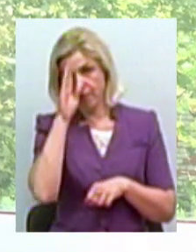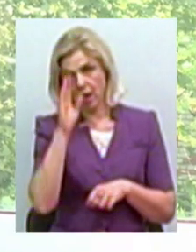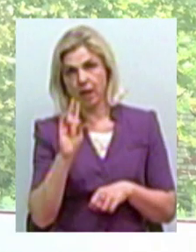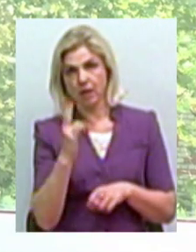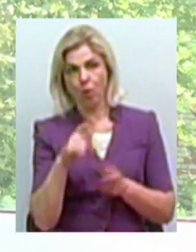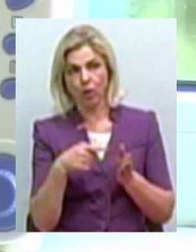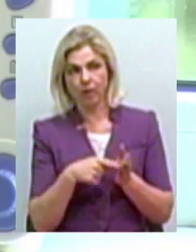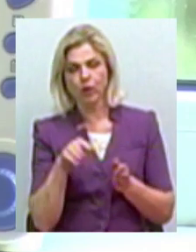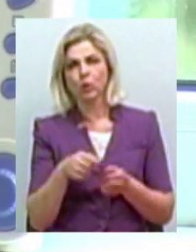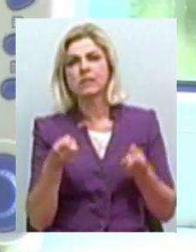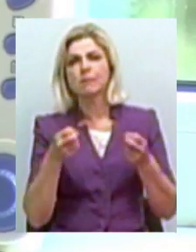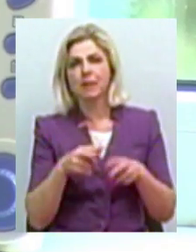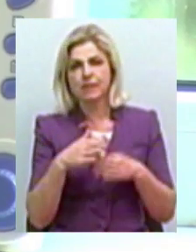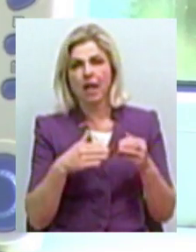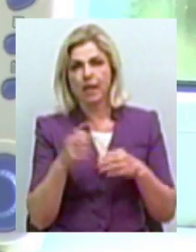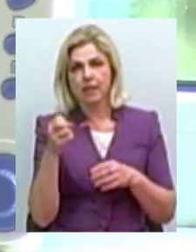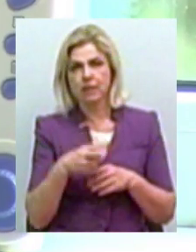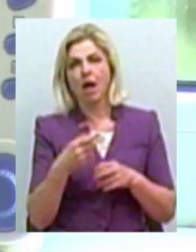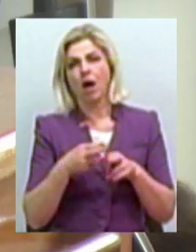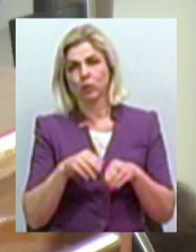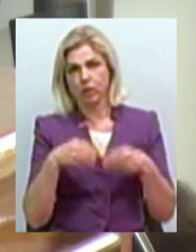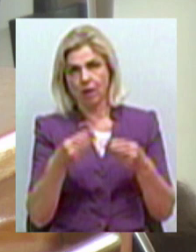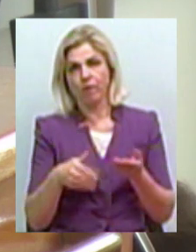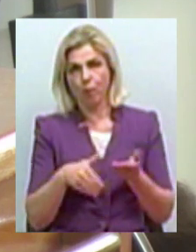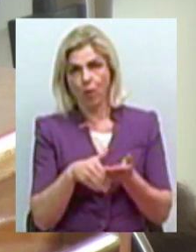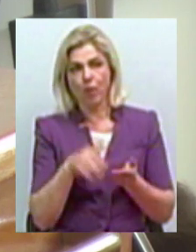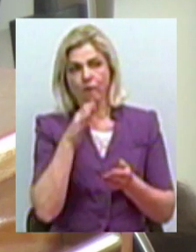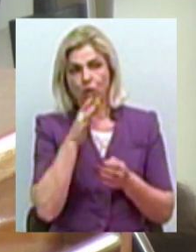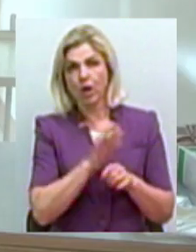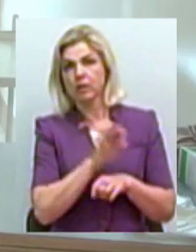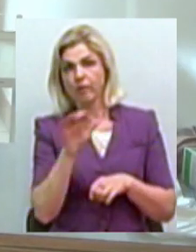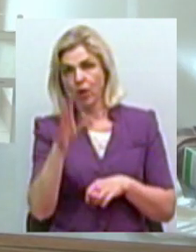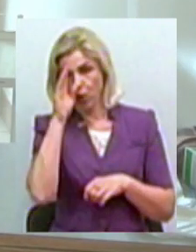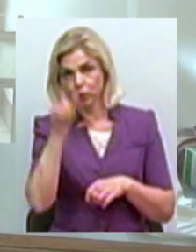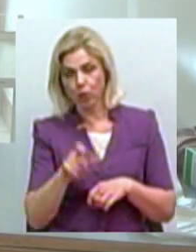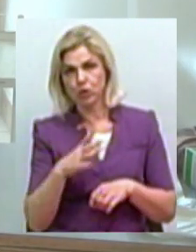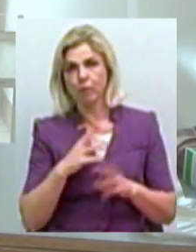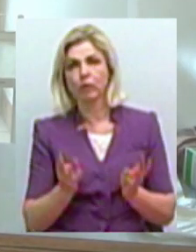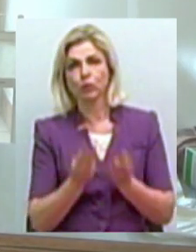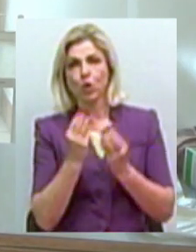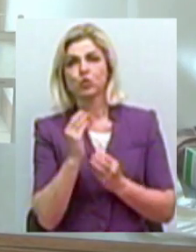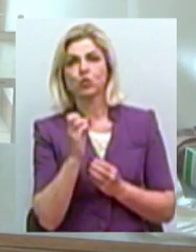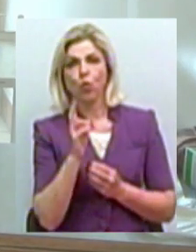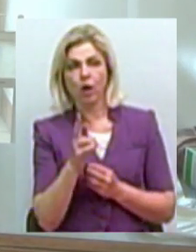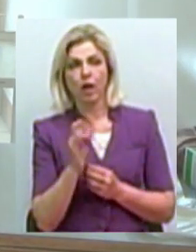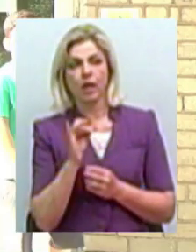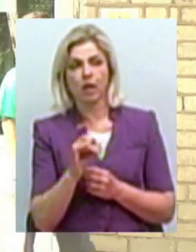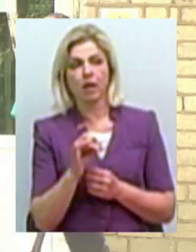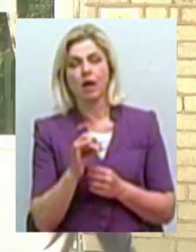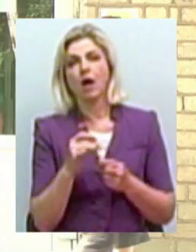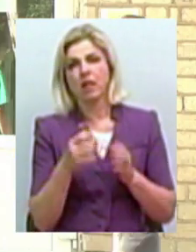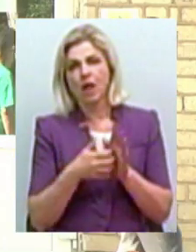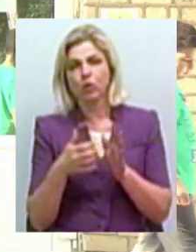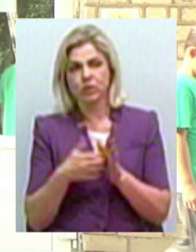Тут вископрофільні спеціалісти, які надаватимуть допомогу. На момент надходження хлопця у нього спостерігався опіковий шок. Неркова та згодом поліоргана